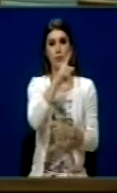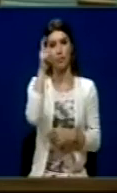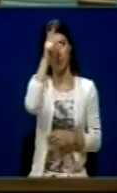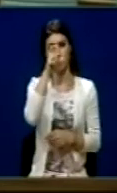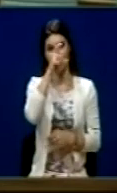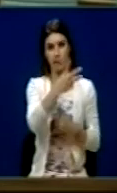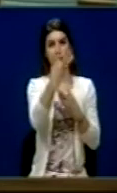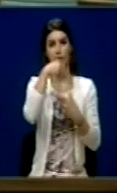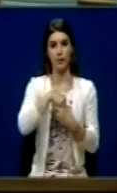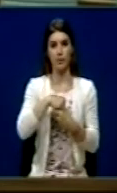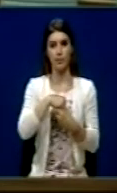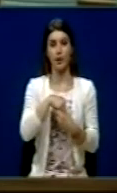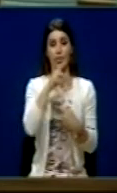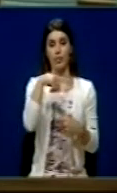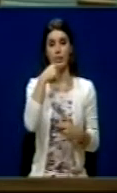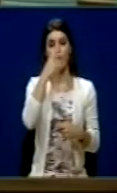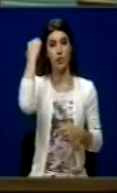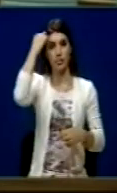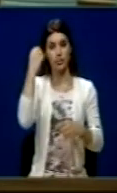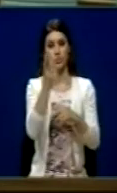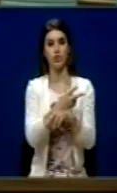Kjo i bjen që Kosova nuk është shtetë që mund të bëhet.